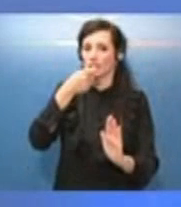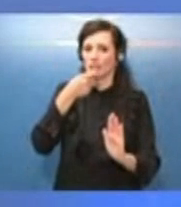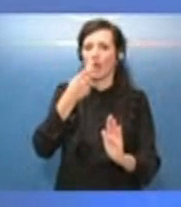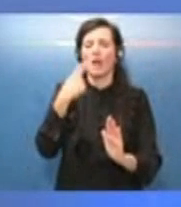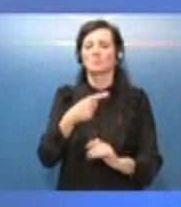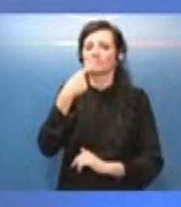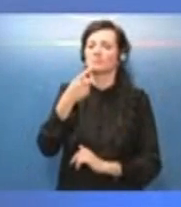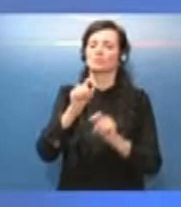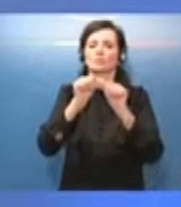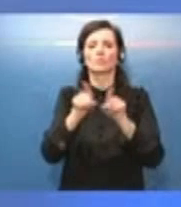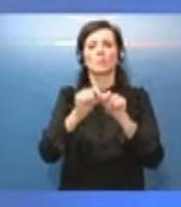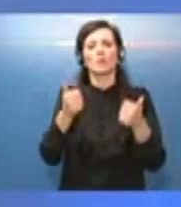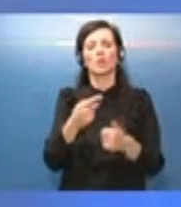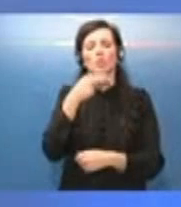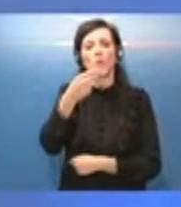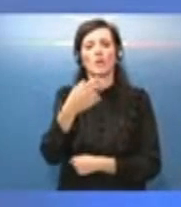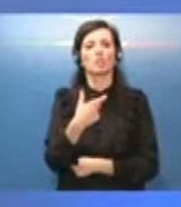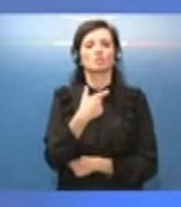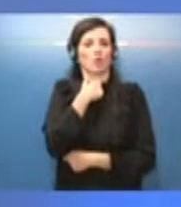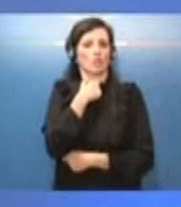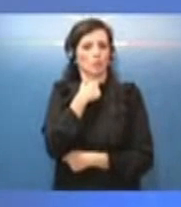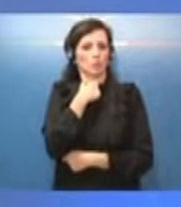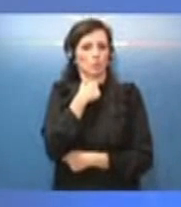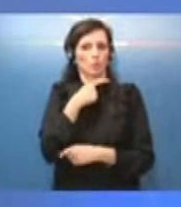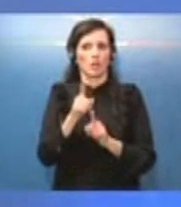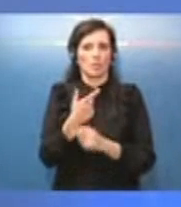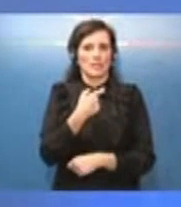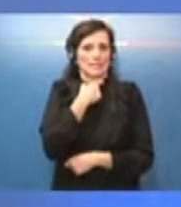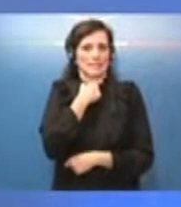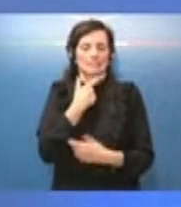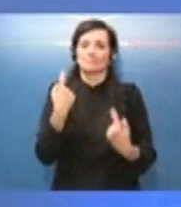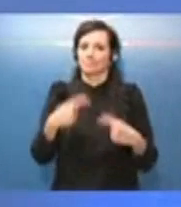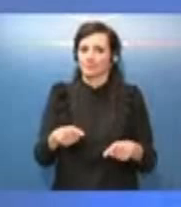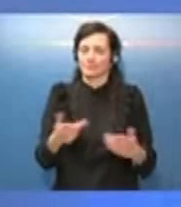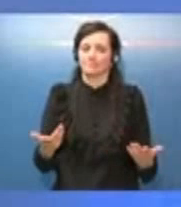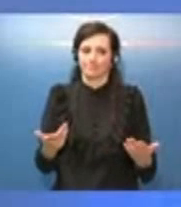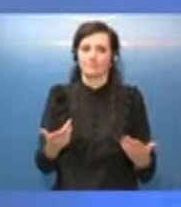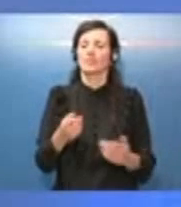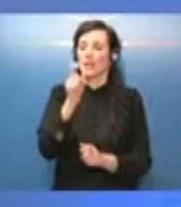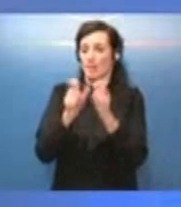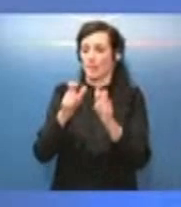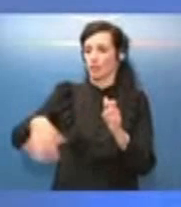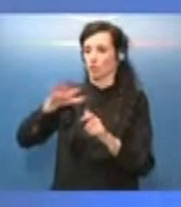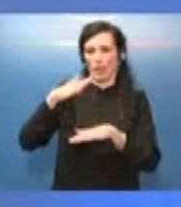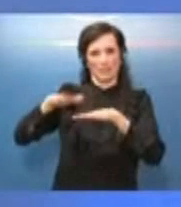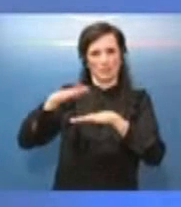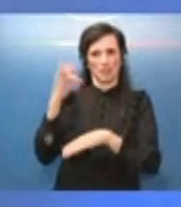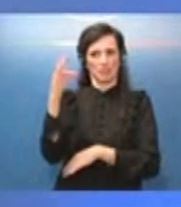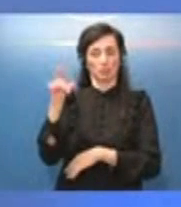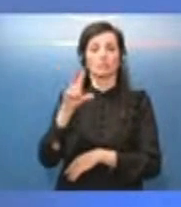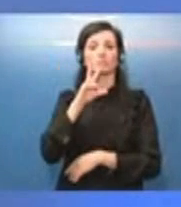strozzature. Quello che dicono gli specialisti di queste cose è che le strozzature a un certo punto